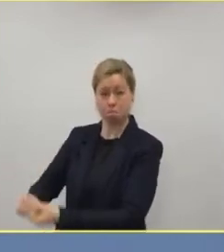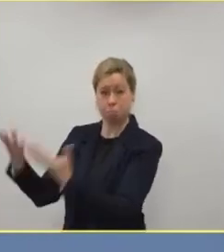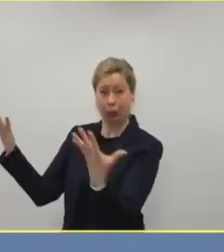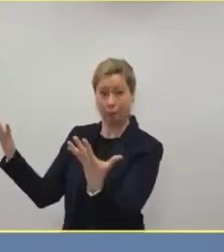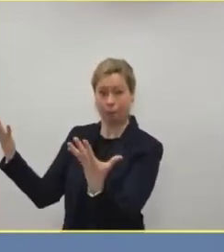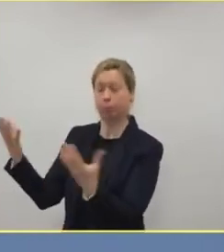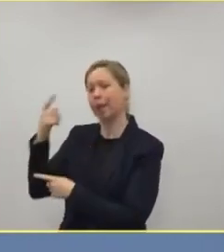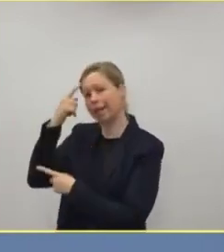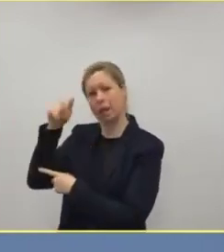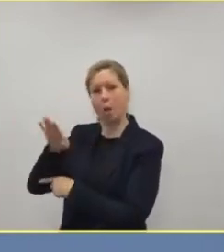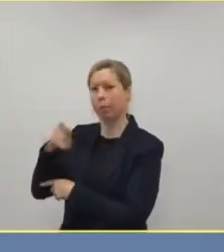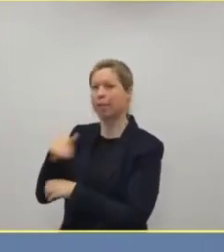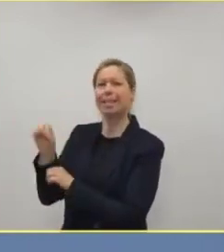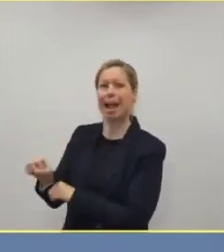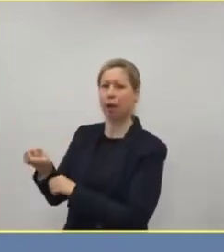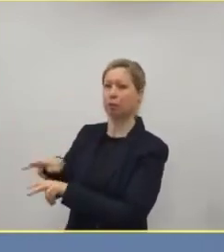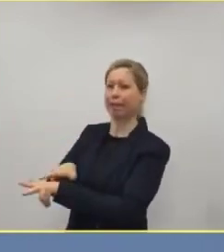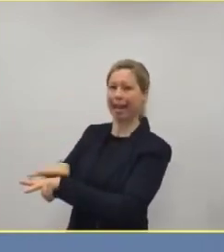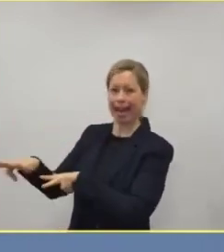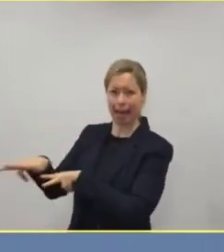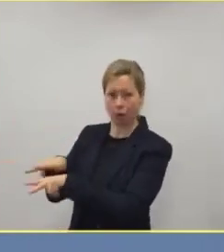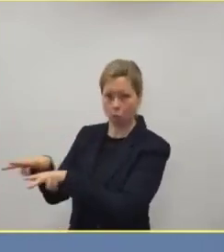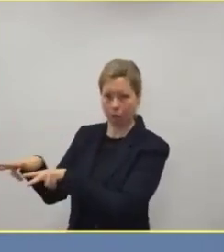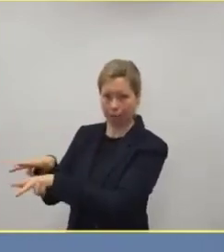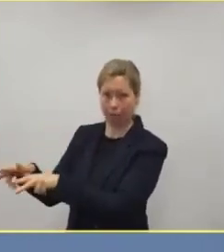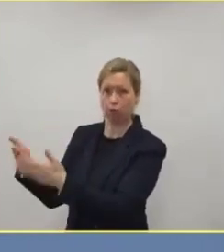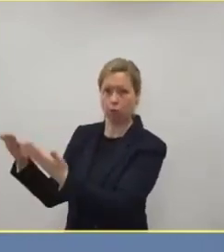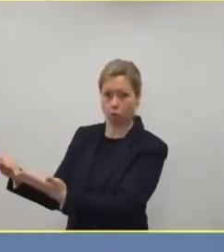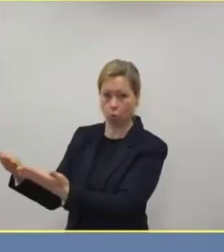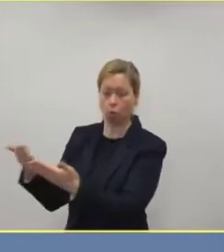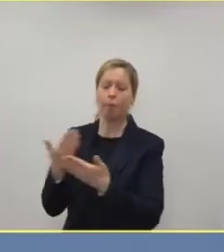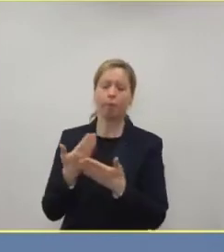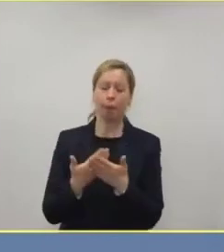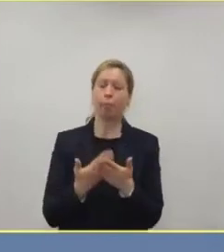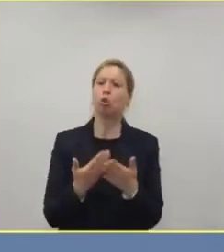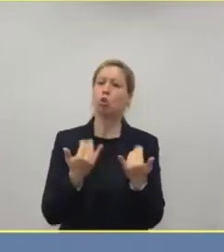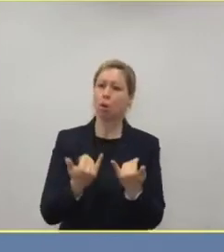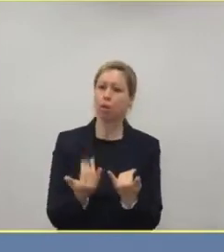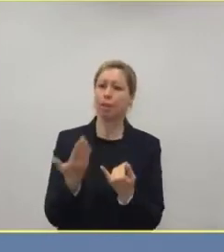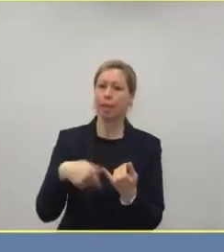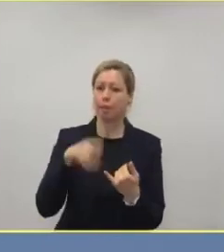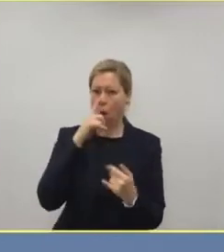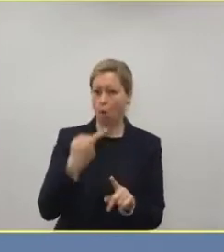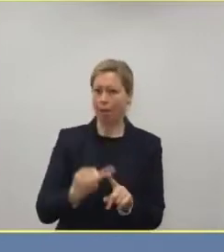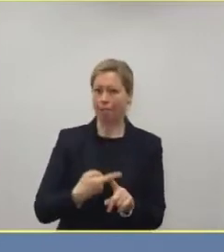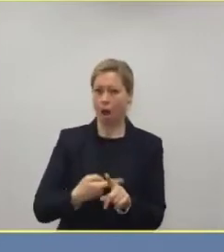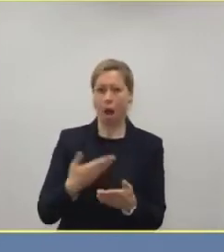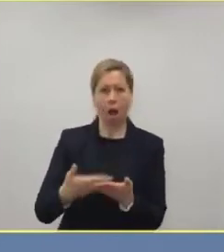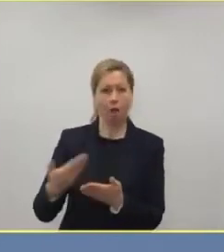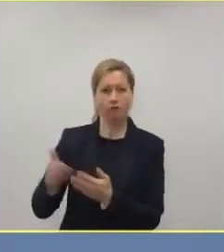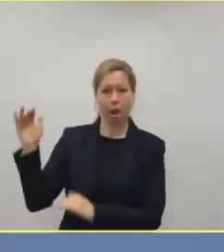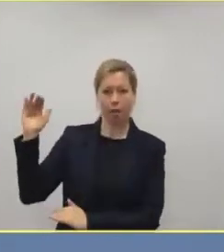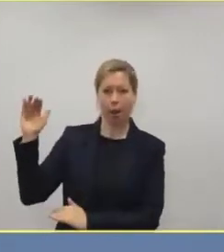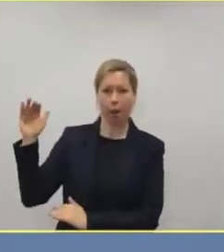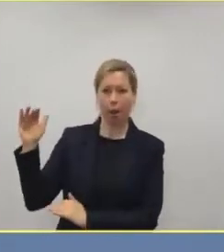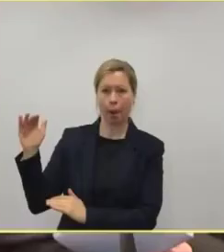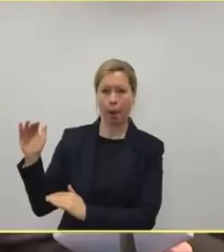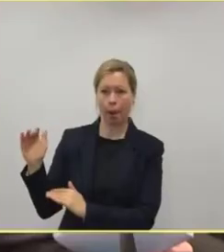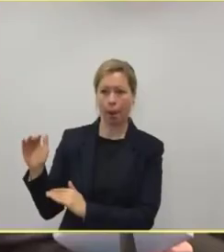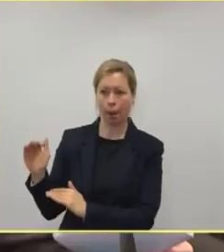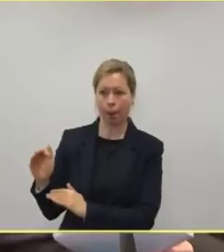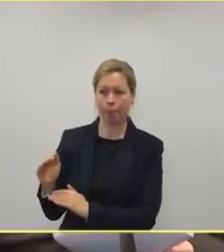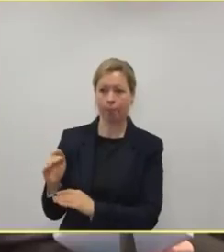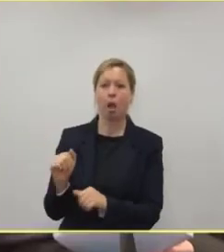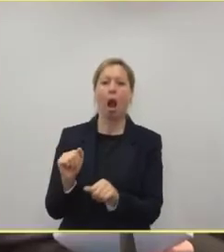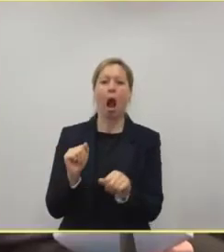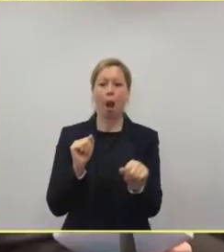sind eingeleitet, das jetzt nicht genau bezifferbare X kleiner zu machen. Aber Sie haben doch gute Vergleiche. Sie müssen doch einfach noch mal